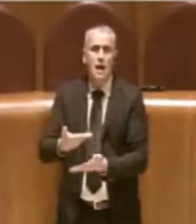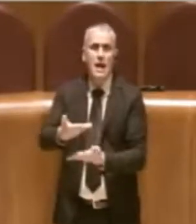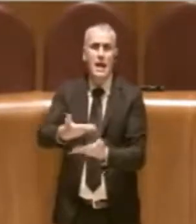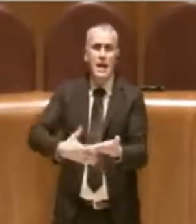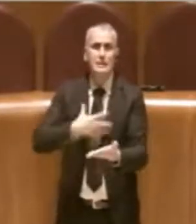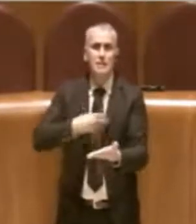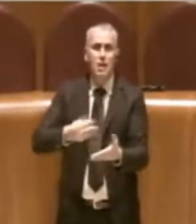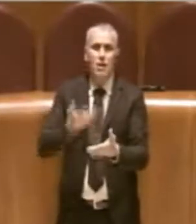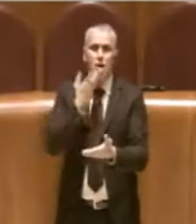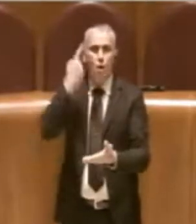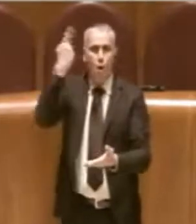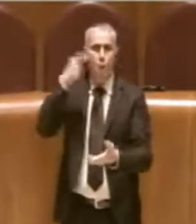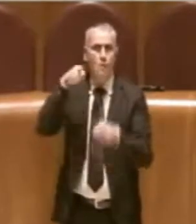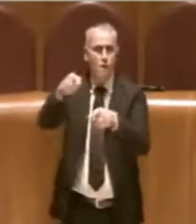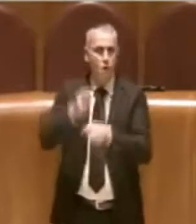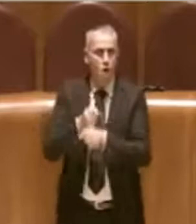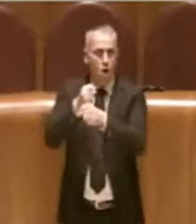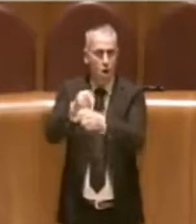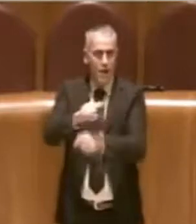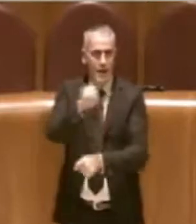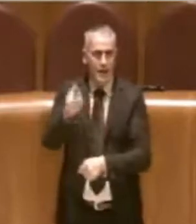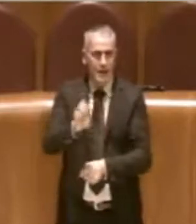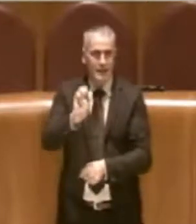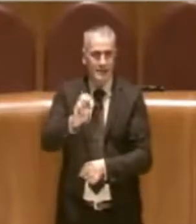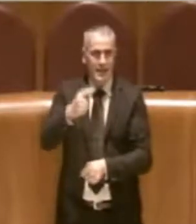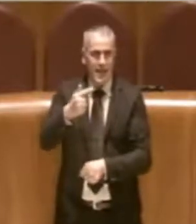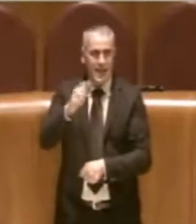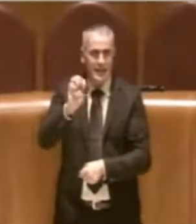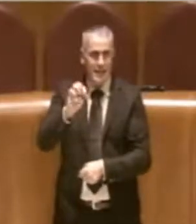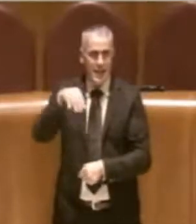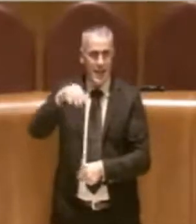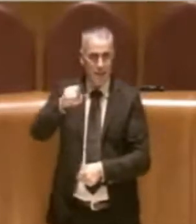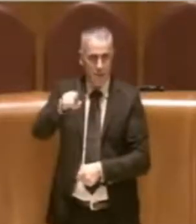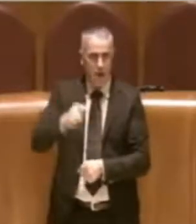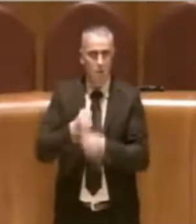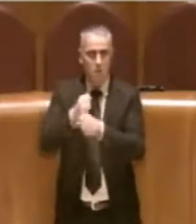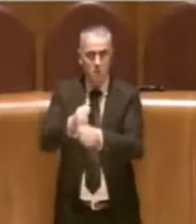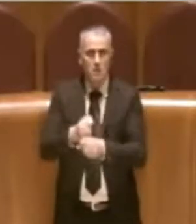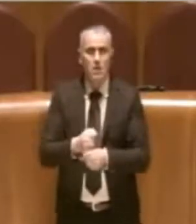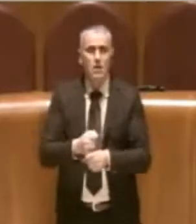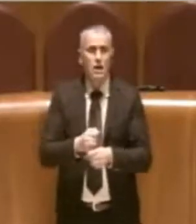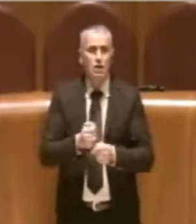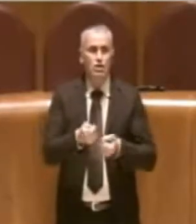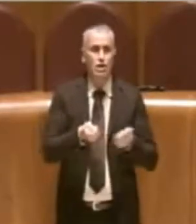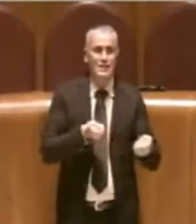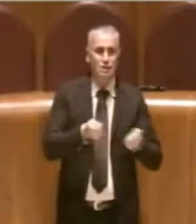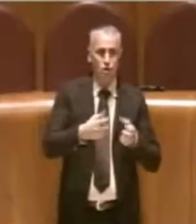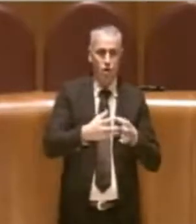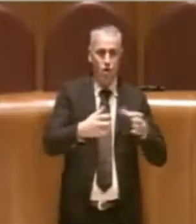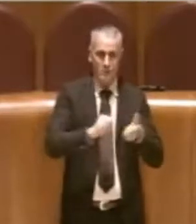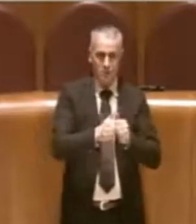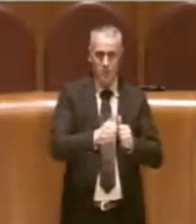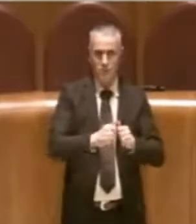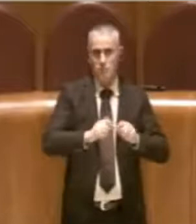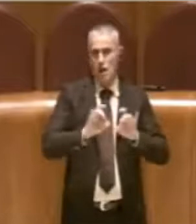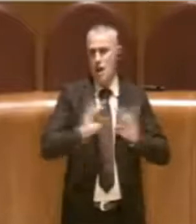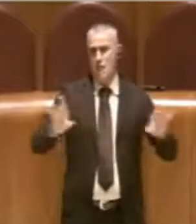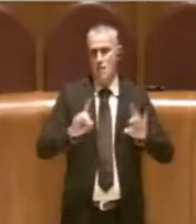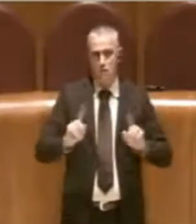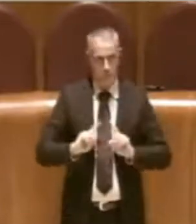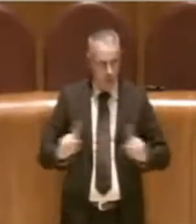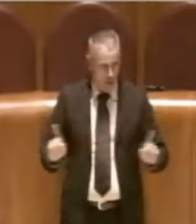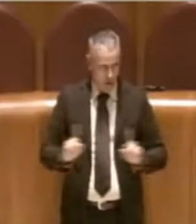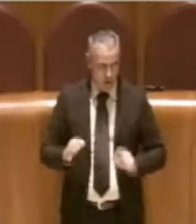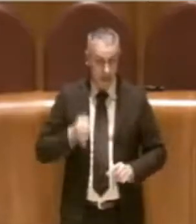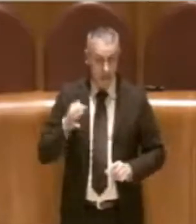e cambiare completamente il sistema di gestione degli impianti sportivi comunali, ma anzi, tutto sarà sempre sotto il controllo